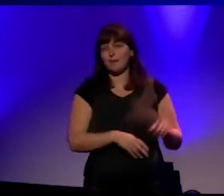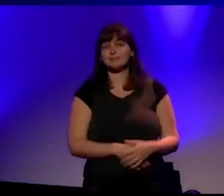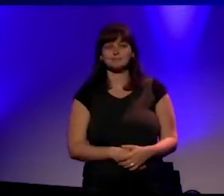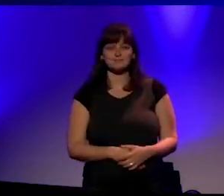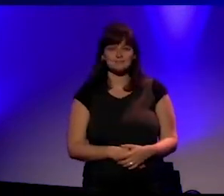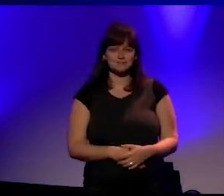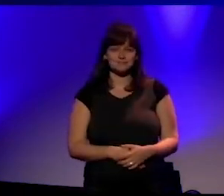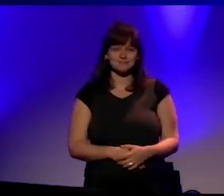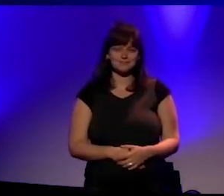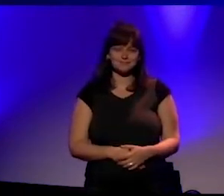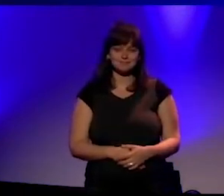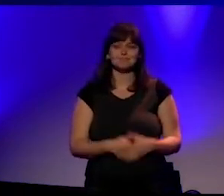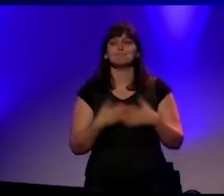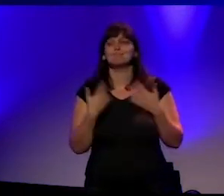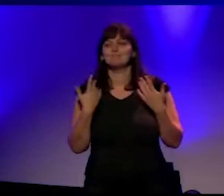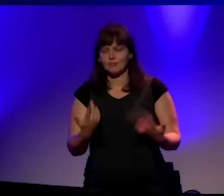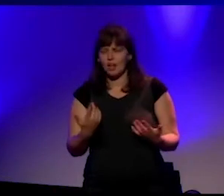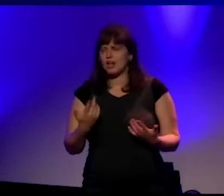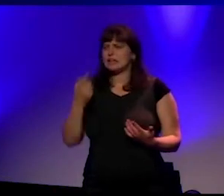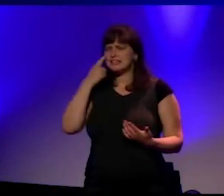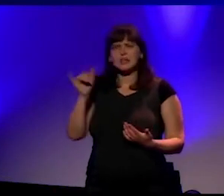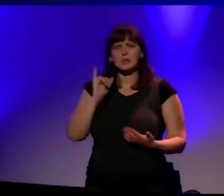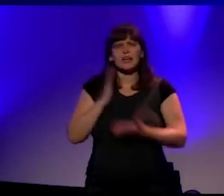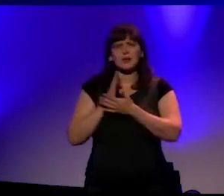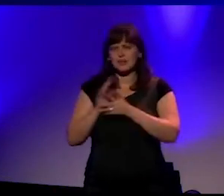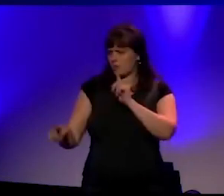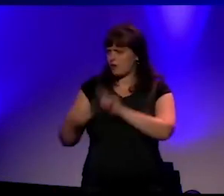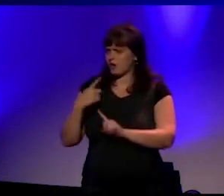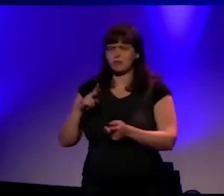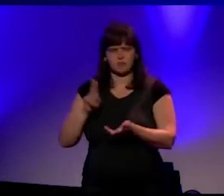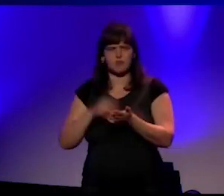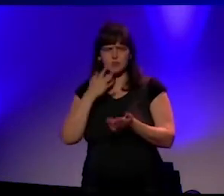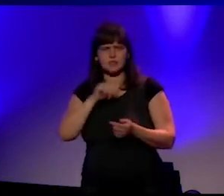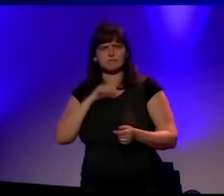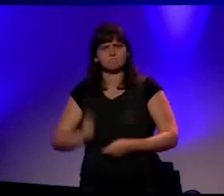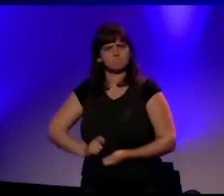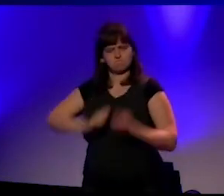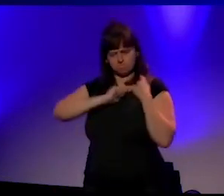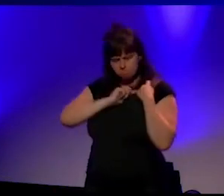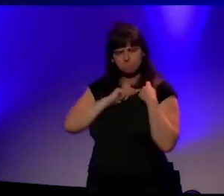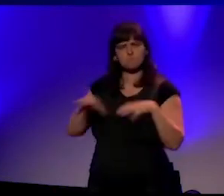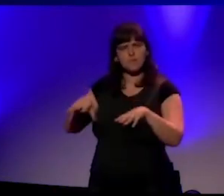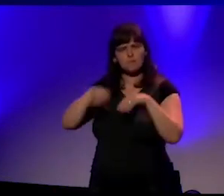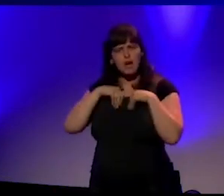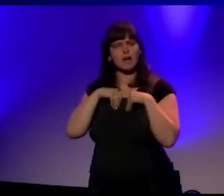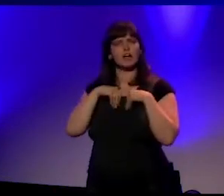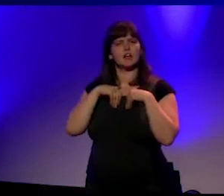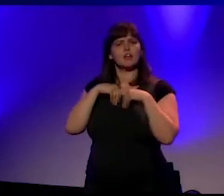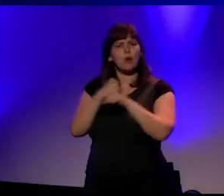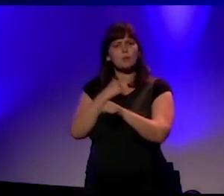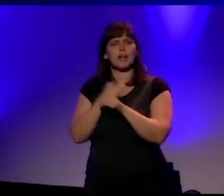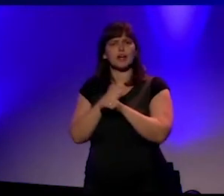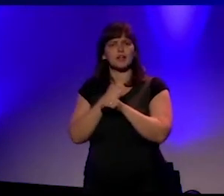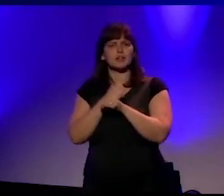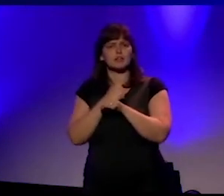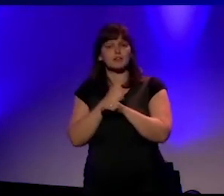Dames en heren, ik neem de handschoen graag op, zeker na wat gebeurd is. Dat heeft mij aangescherpt. Ik hoop dat u de handschoen ook